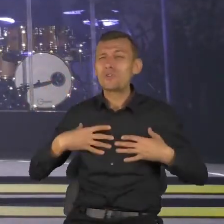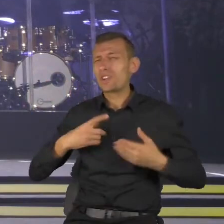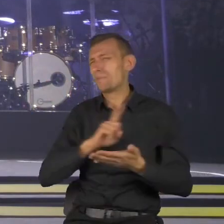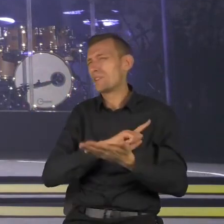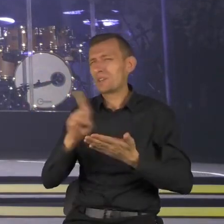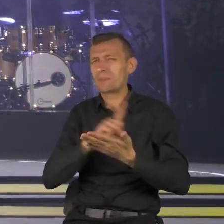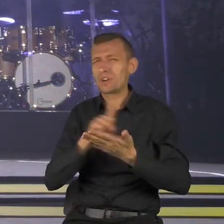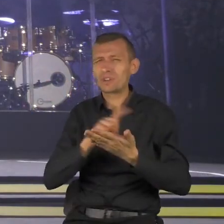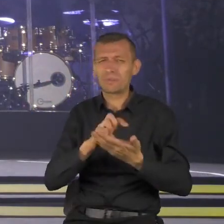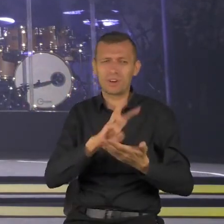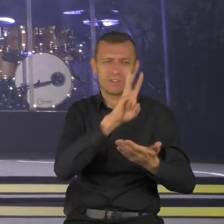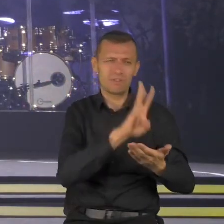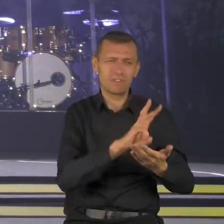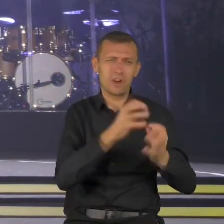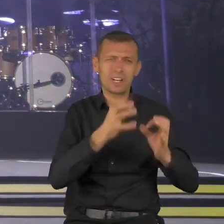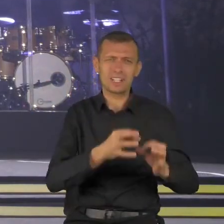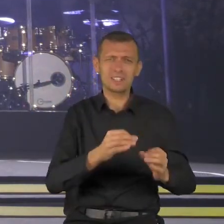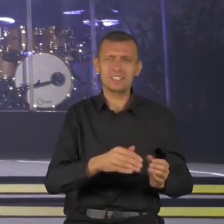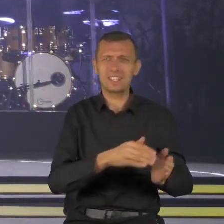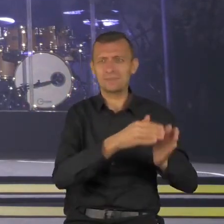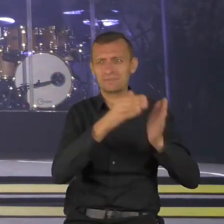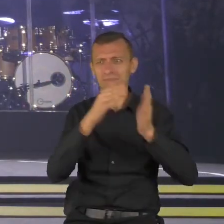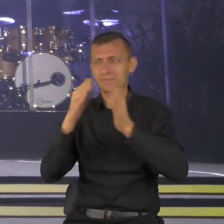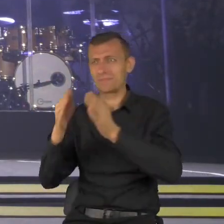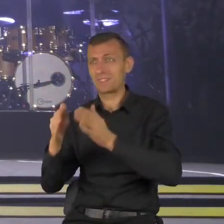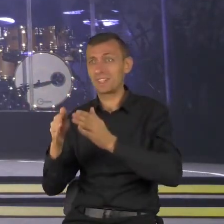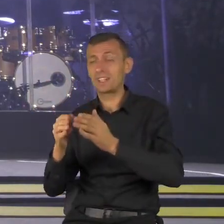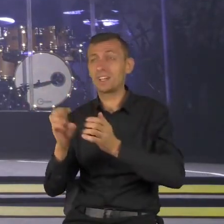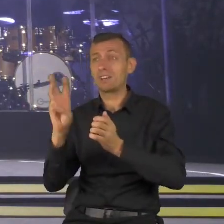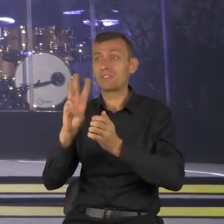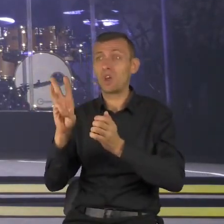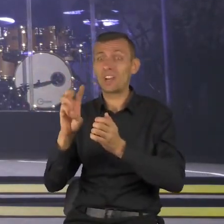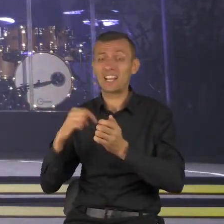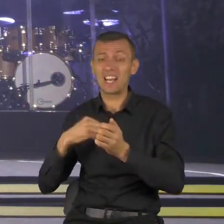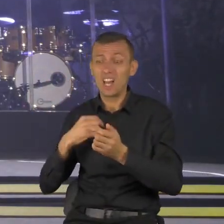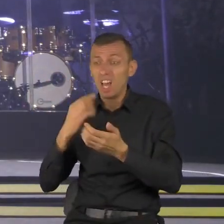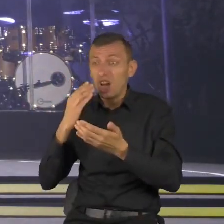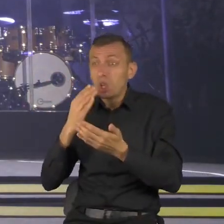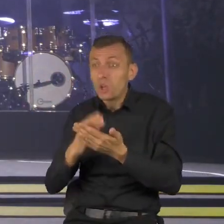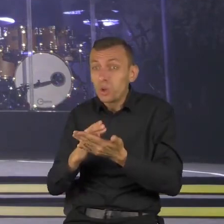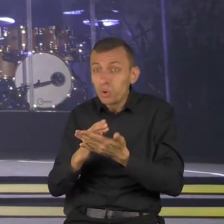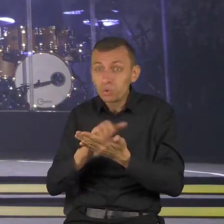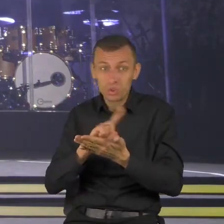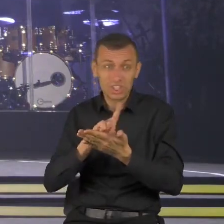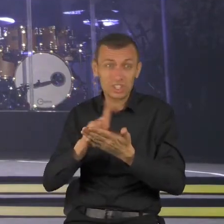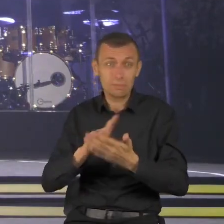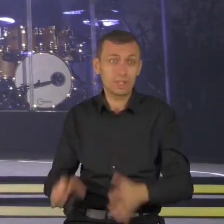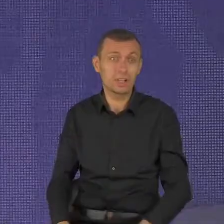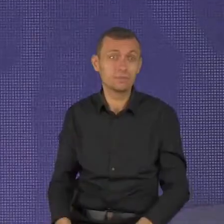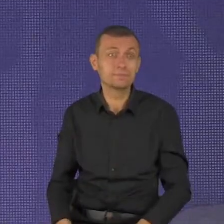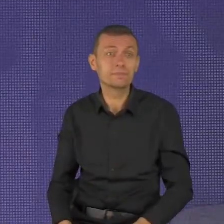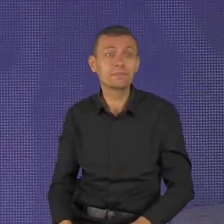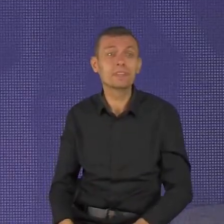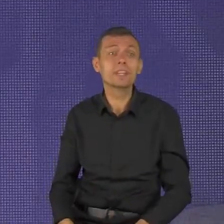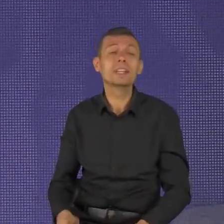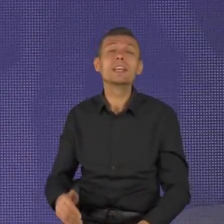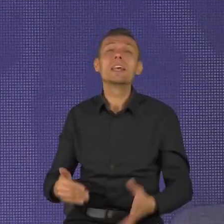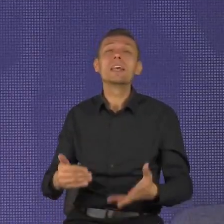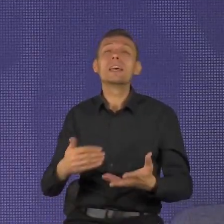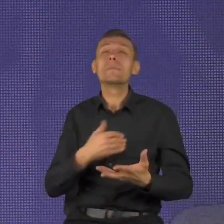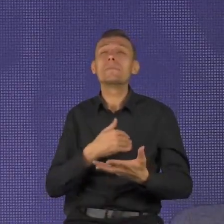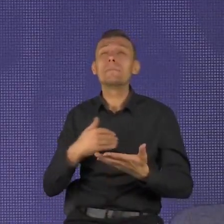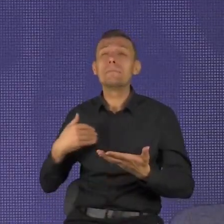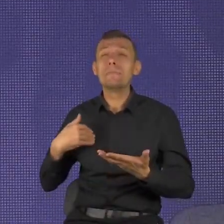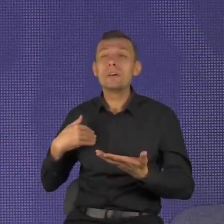w którym żyjemy, przyspiesza coraz bardziej, a my ciągle próbujemy na wszystkim zaoszczędzić